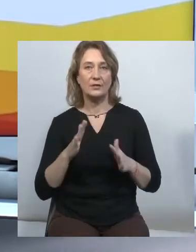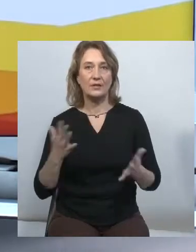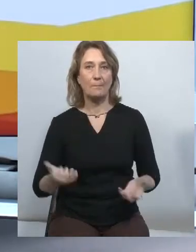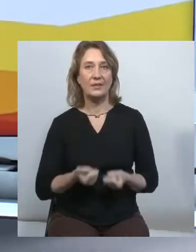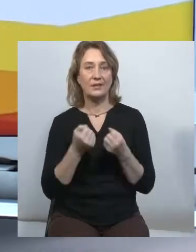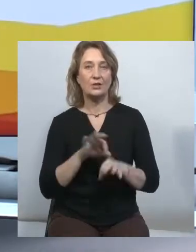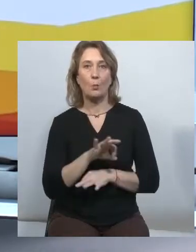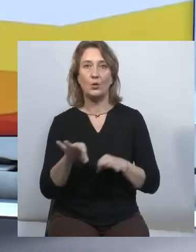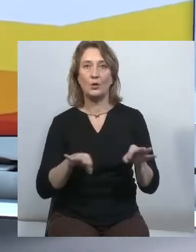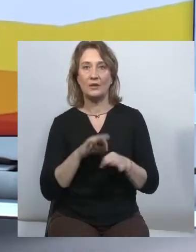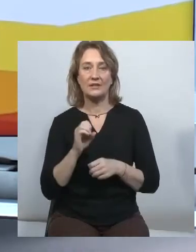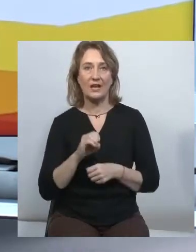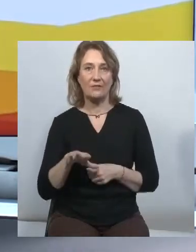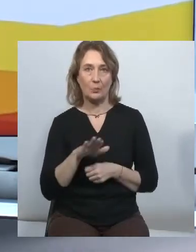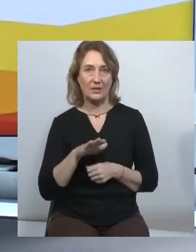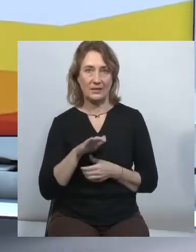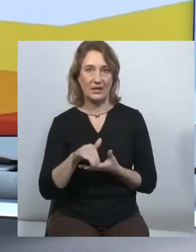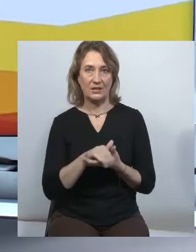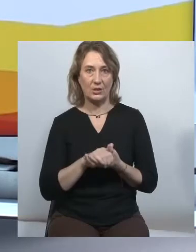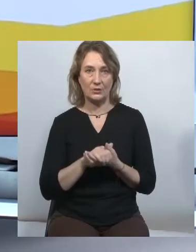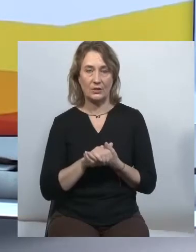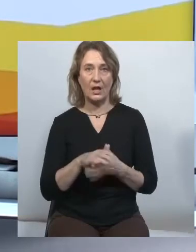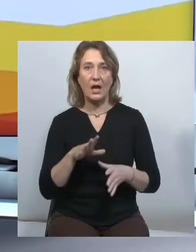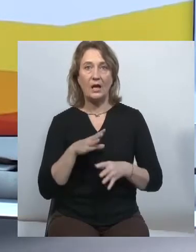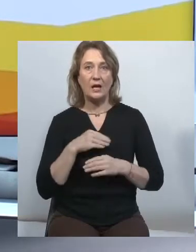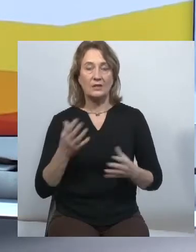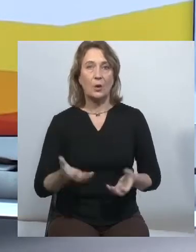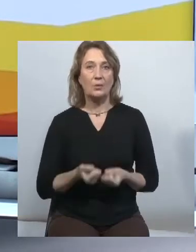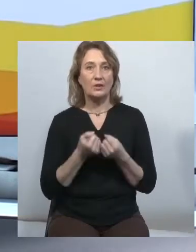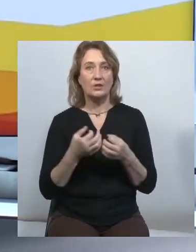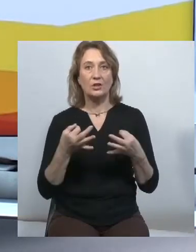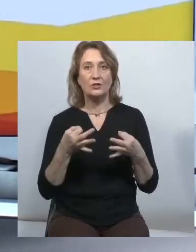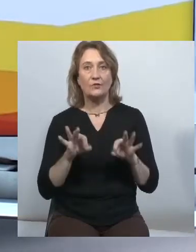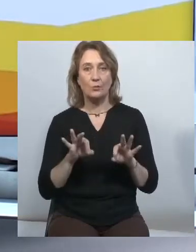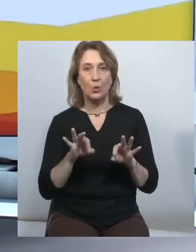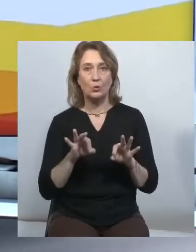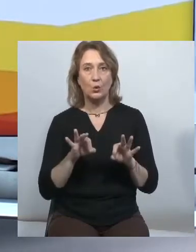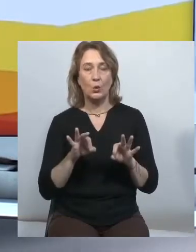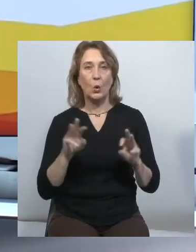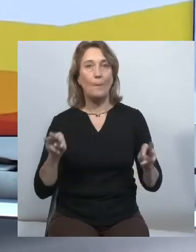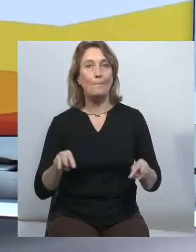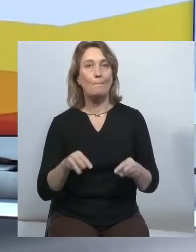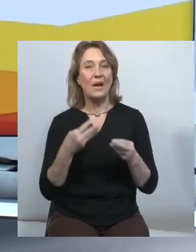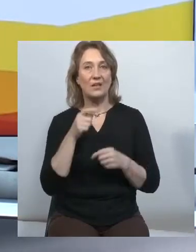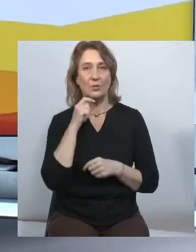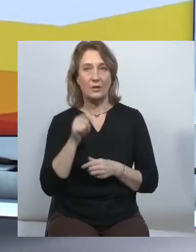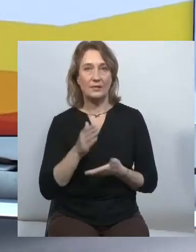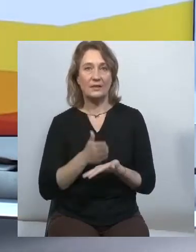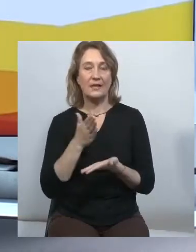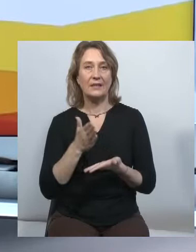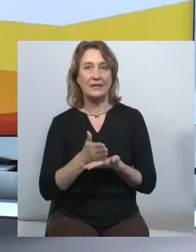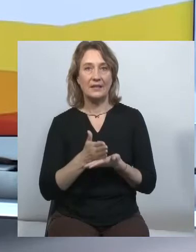проєкту «Європейський Союз та Рада Європи працюють разом для підтримки свободи медіа в Україні», одним із пріоритетів якої є